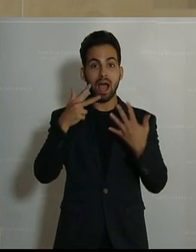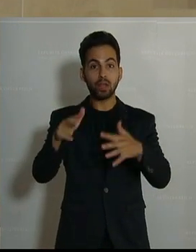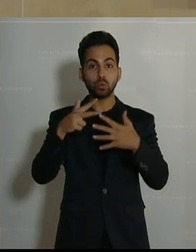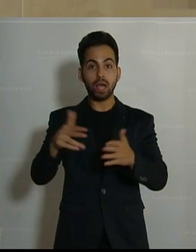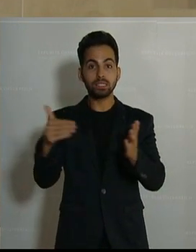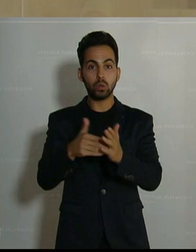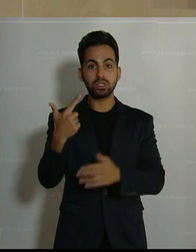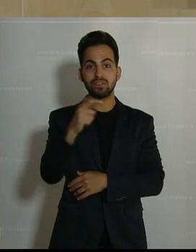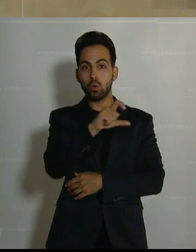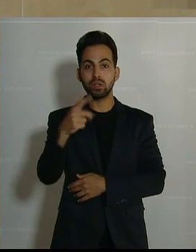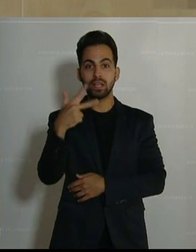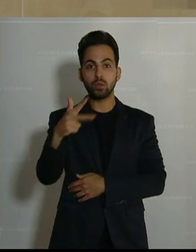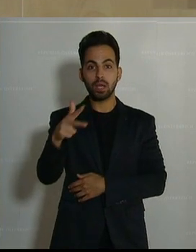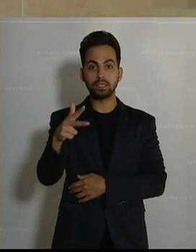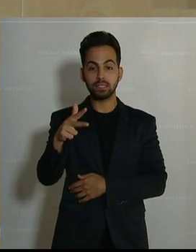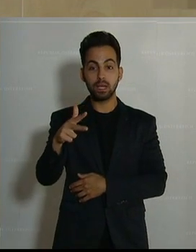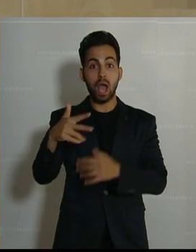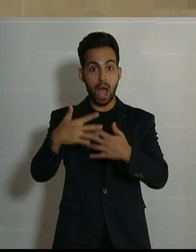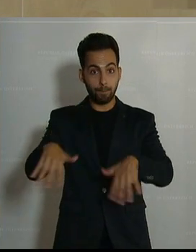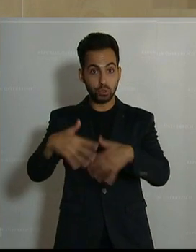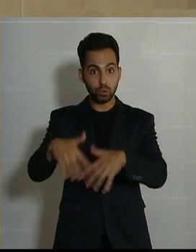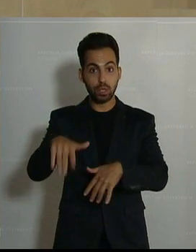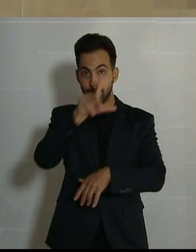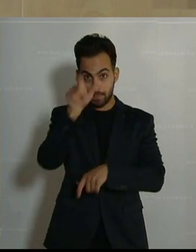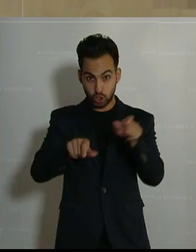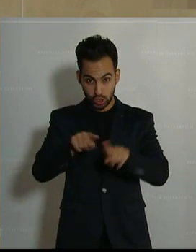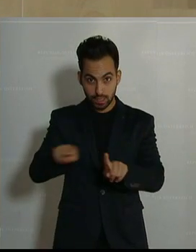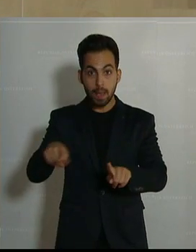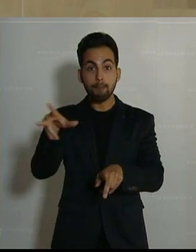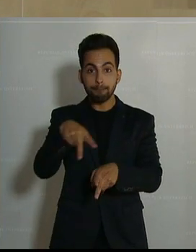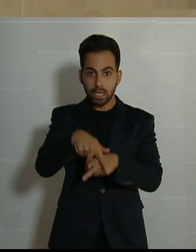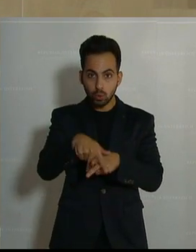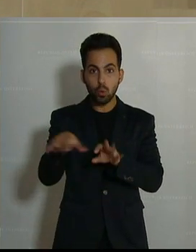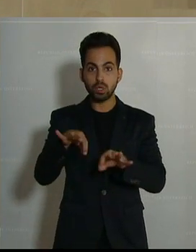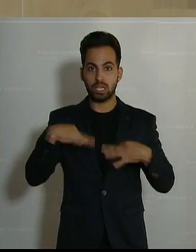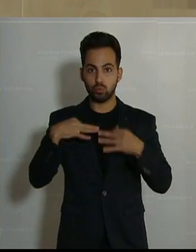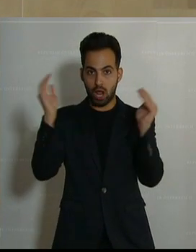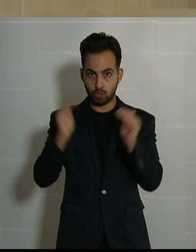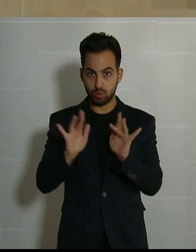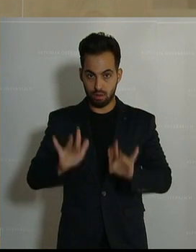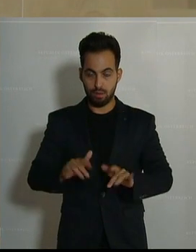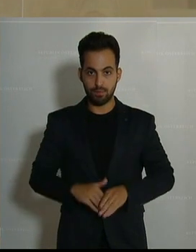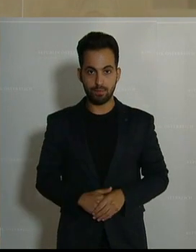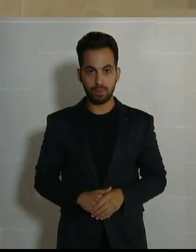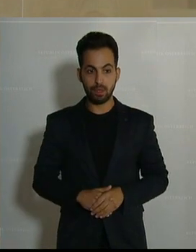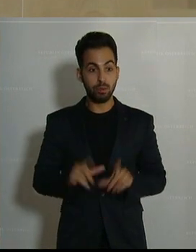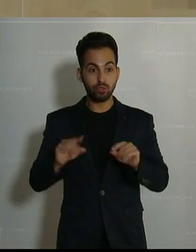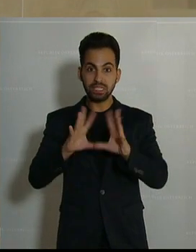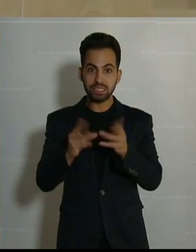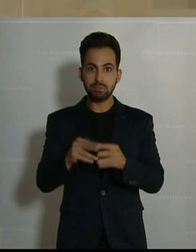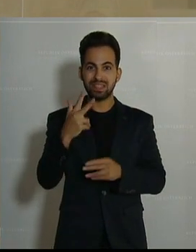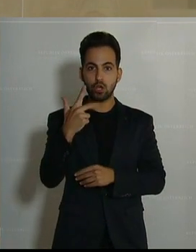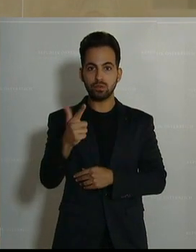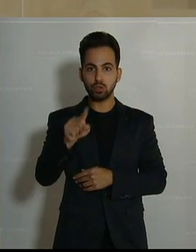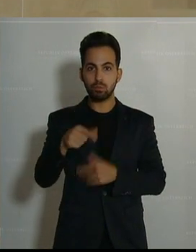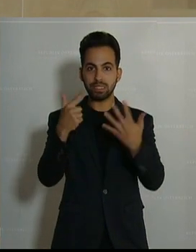.233 arbeitslos gemeldete Personen mit Behinderung und mit gesundheitlichen Einschränkungen. Das sind 23